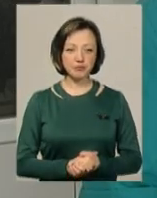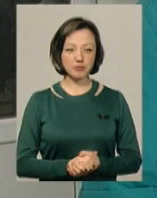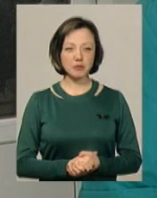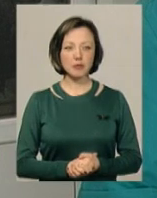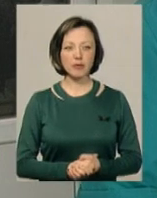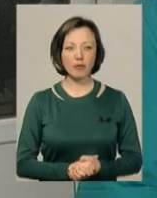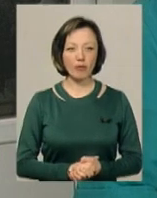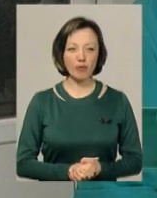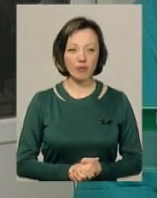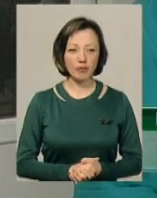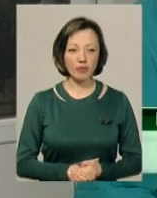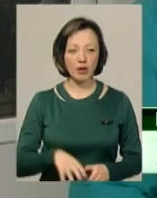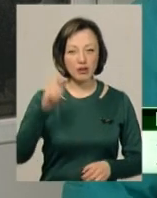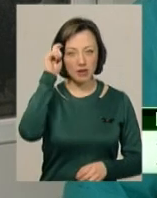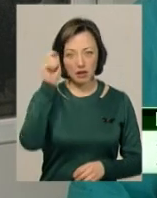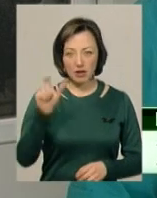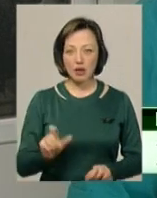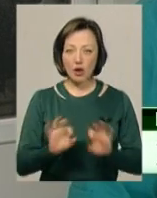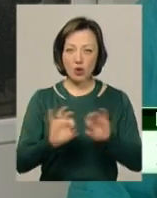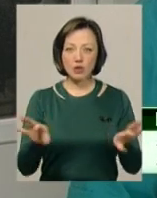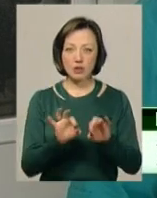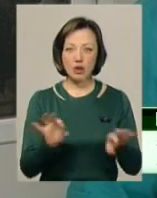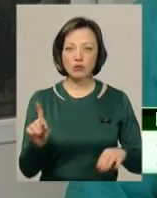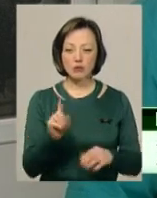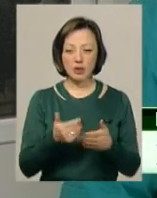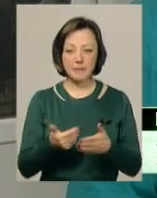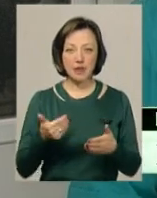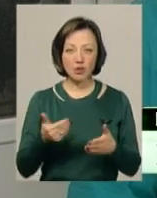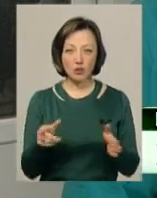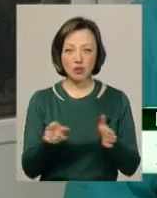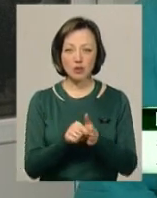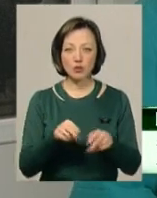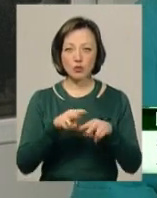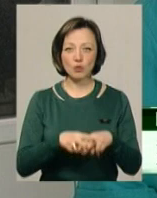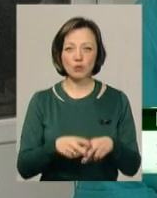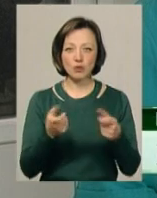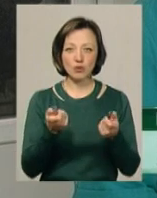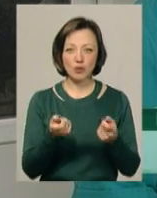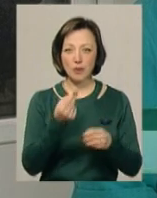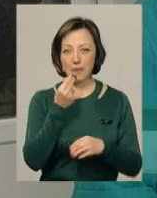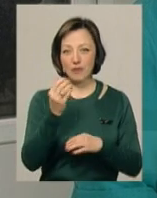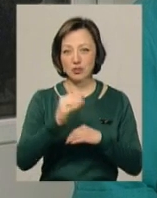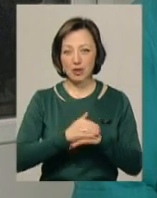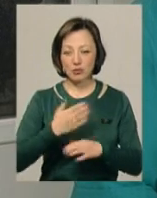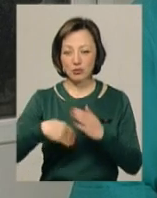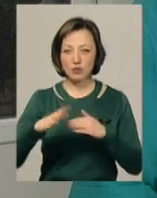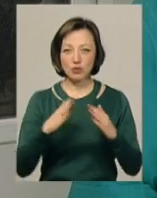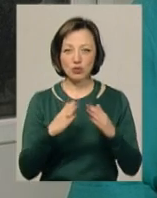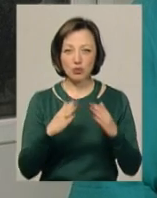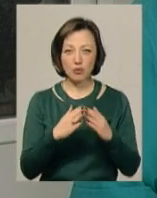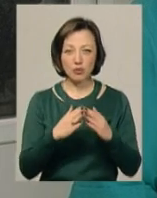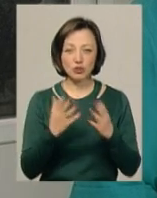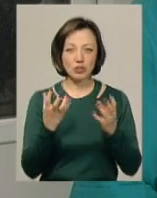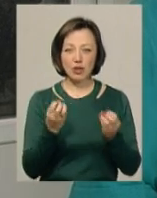Він розказував так, що напередодні з кумом трошки повечеряли і пішов додому, надійшов тіше